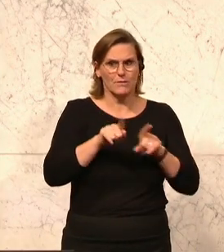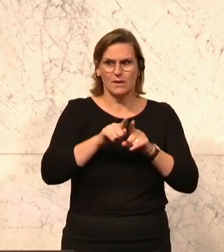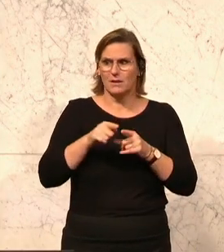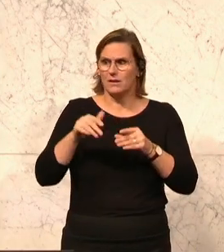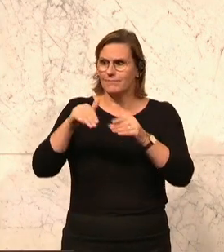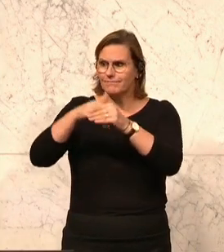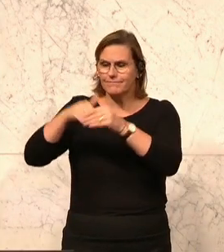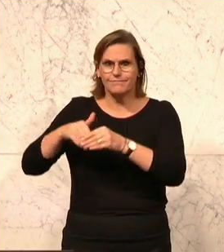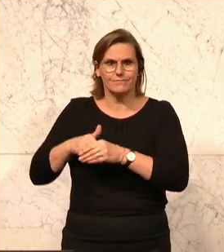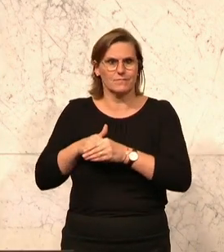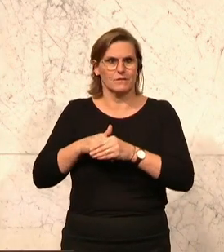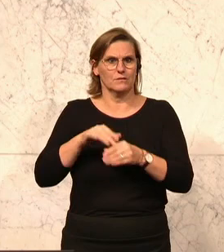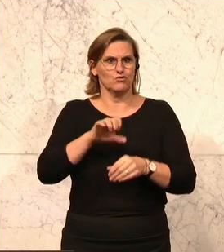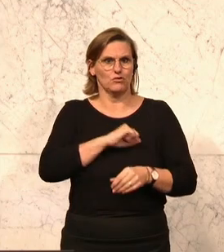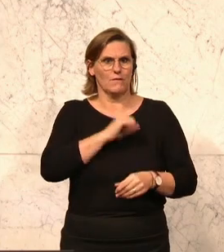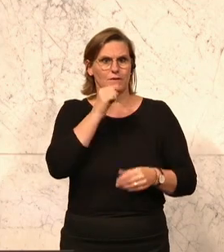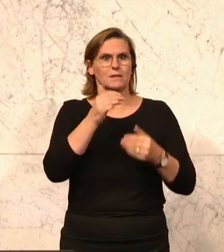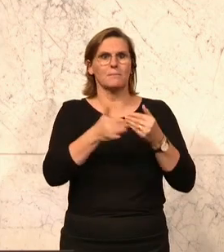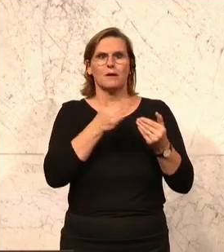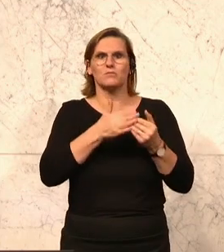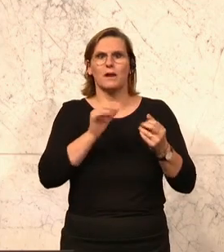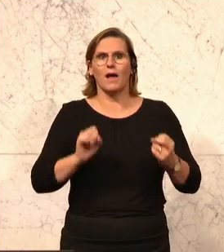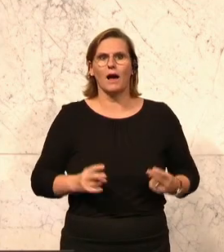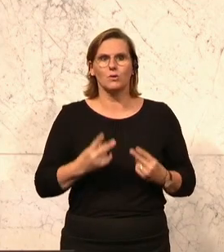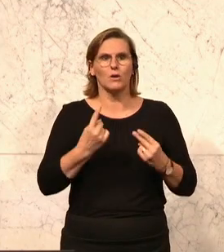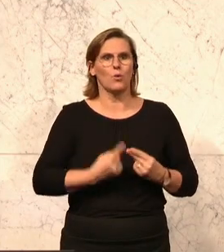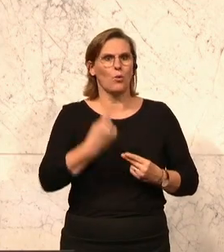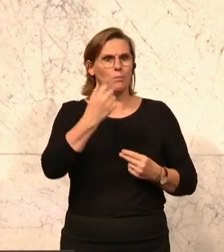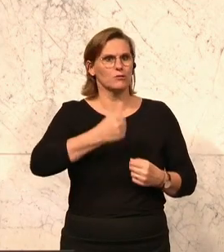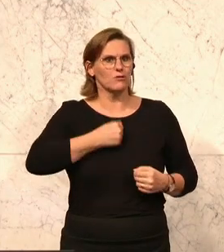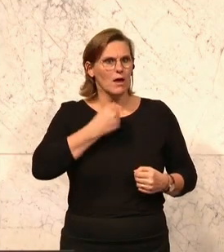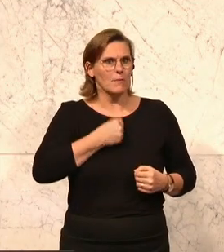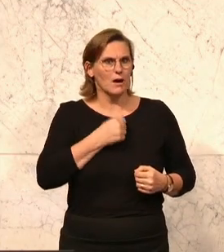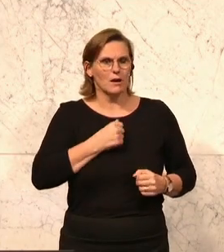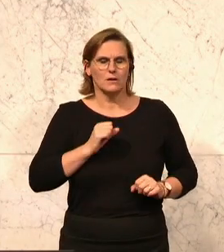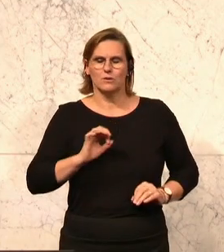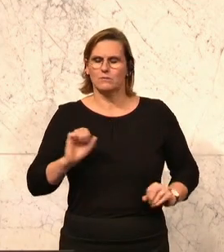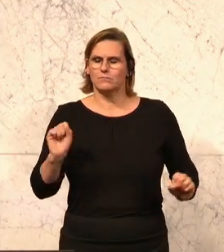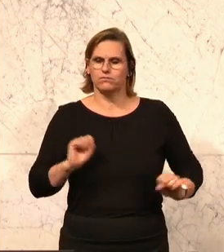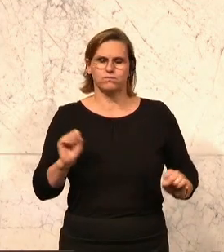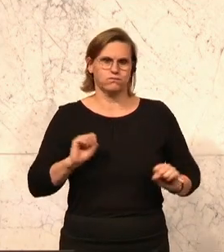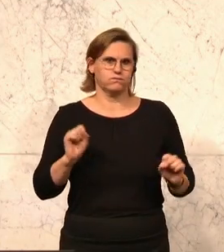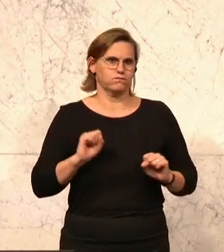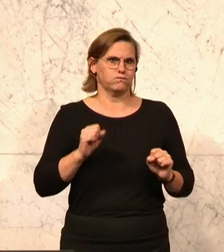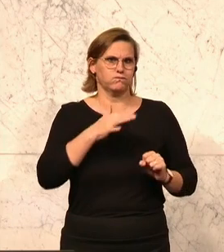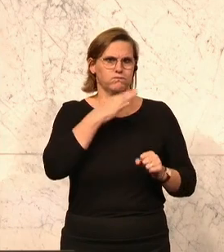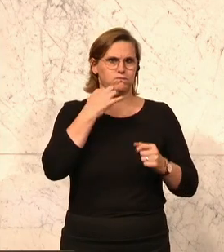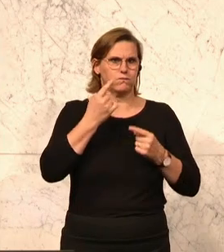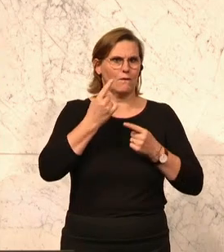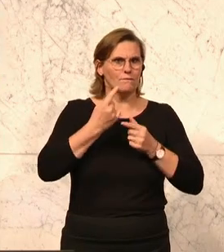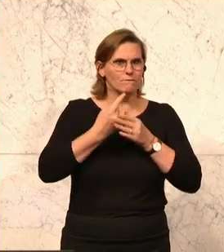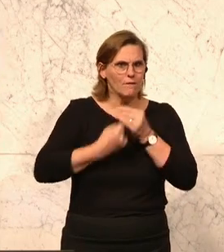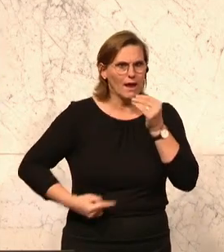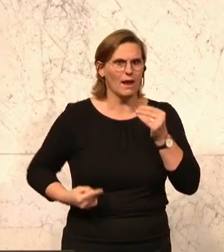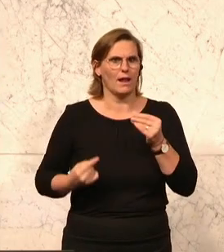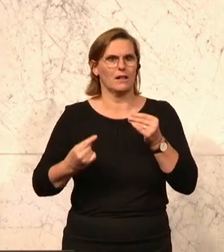besetzen. Und jetzt kann man ganz aktuelle Beispiele nehmen aus der Obersteiermark, wo es ganz eklatant ist, dass viele, viele Planstellen fehlen. Ob das jetzt hier Gliedsen